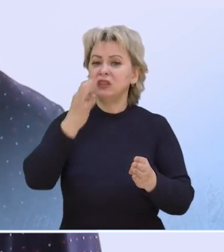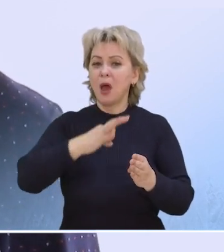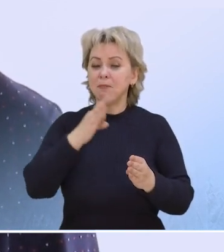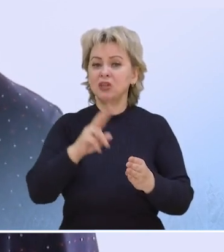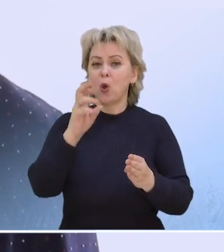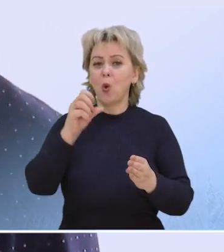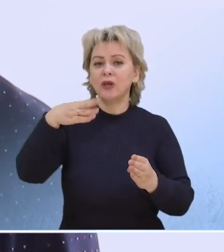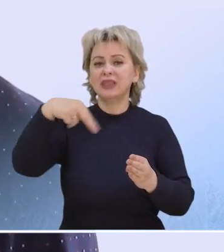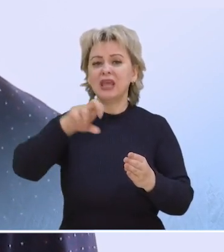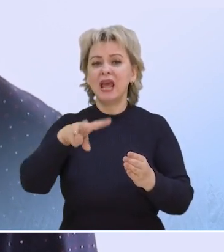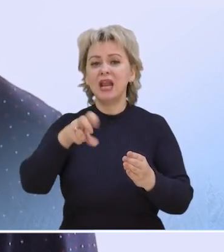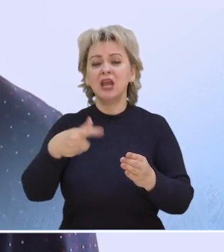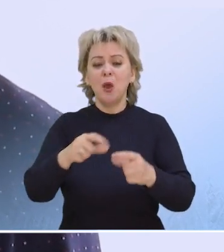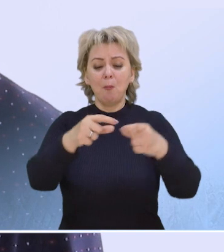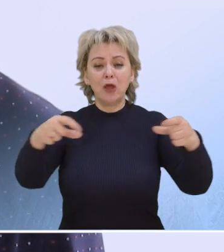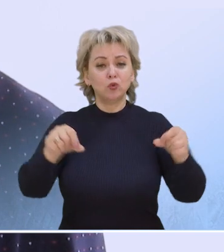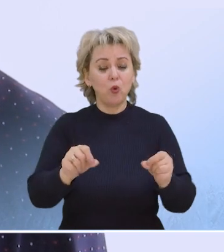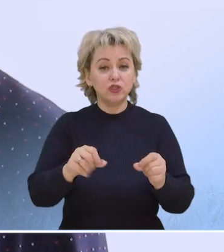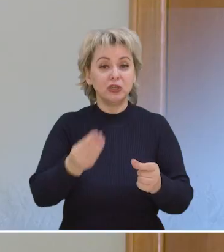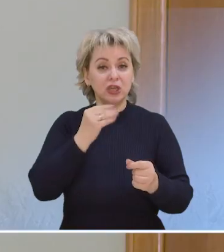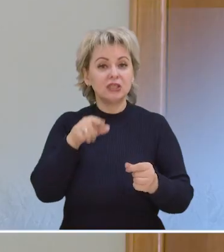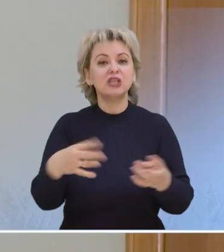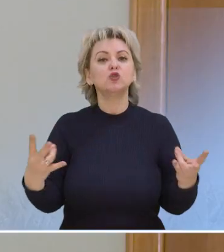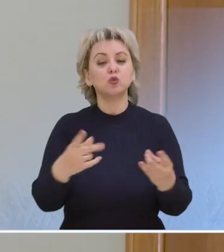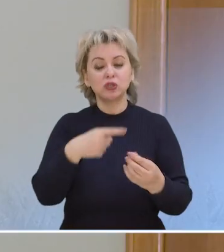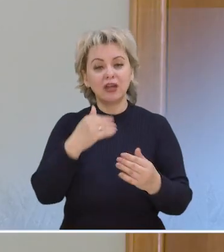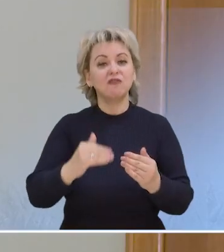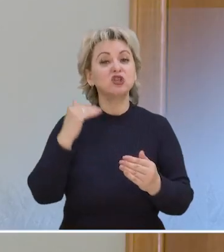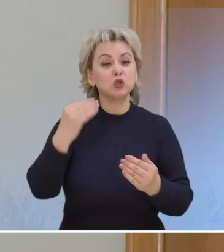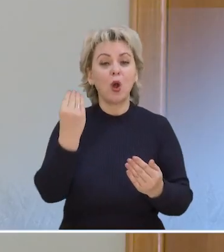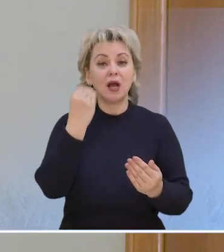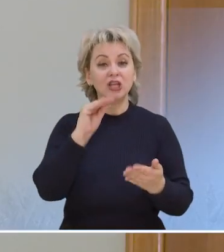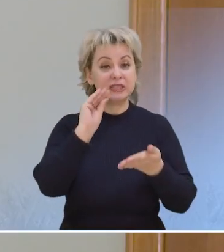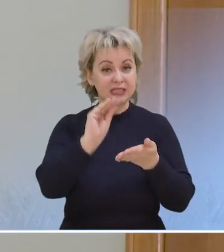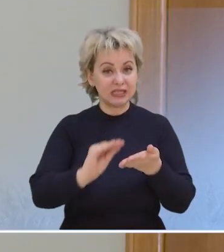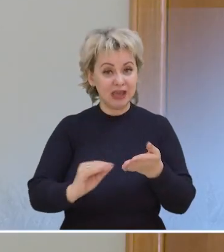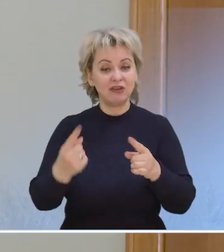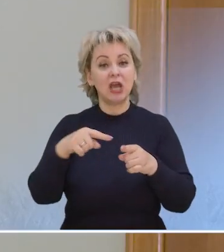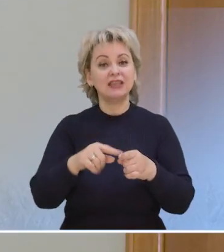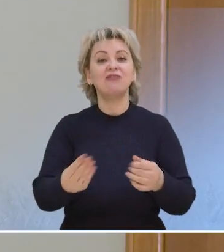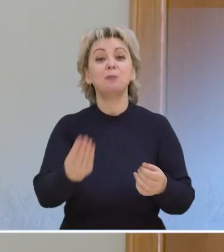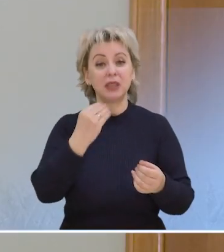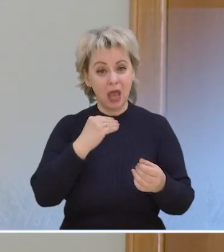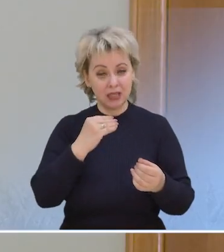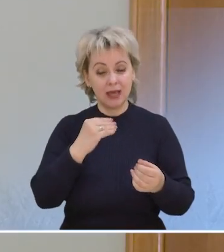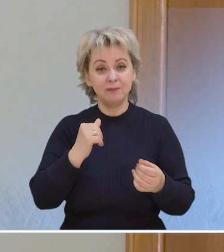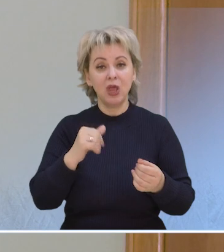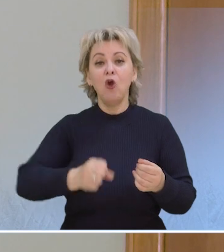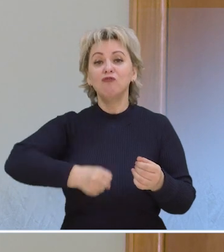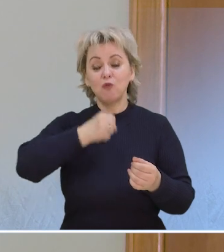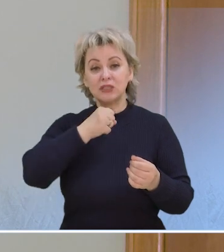коктейли, какие-то батончики и так далее. Здесь нужно говорить именно о высококачественном составе этого функционального питания.